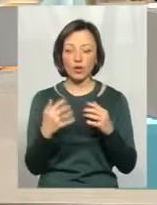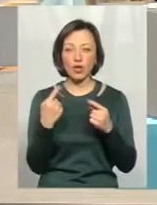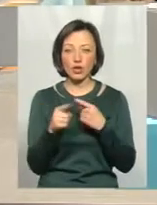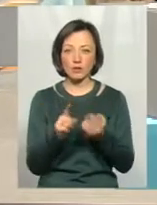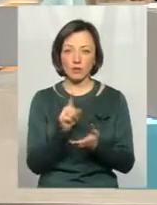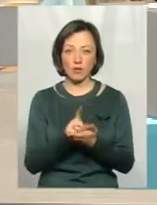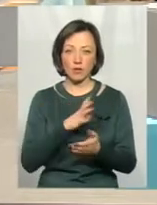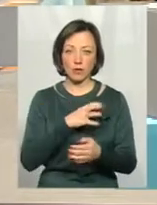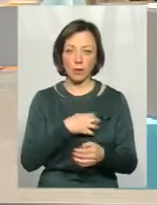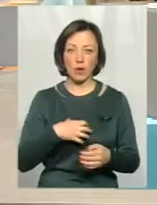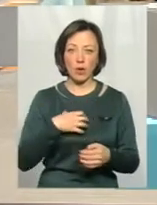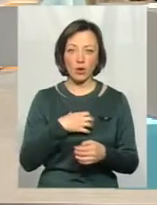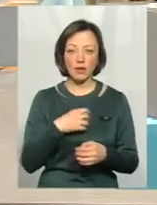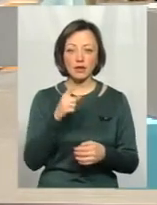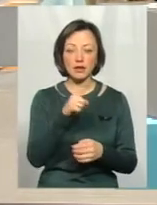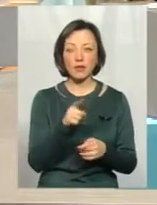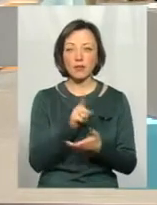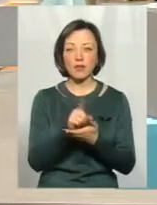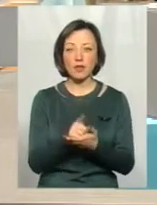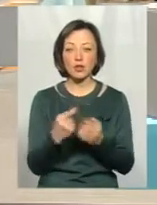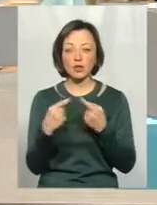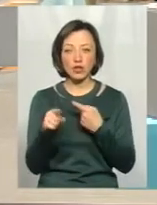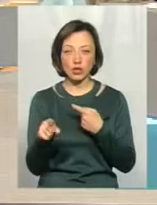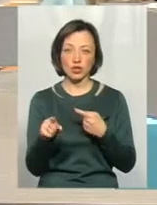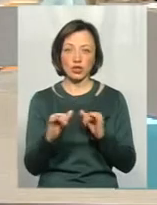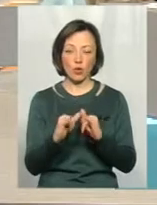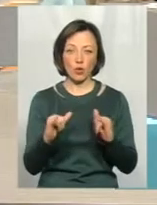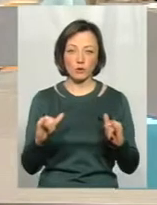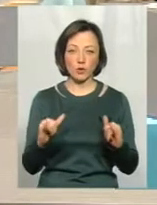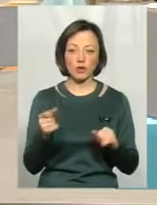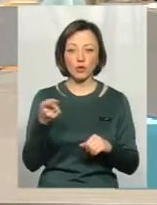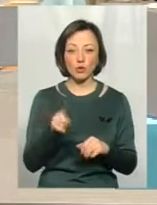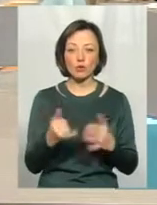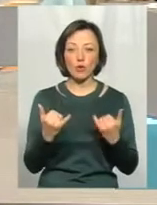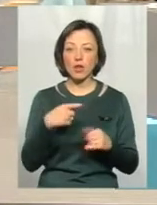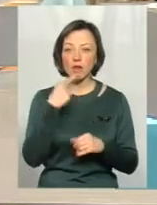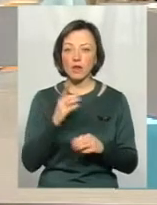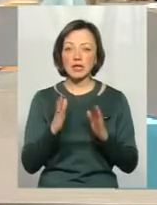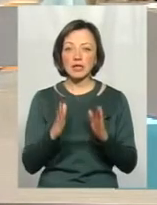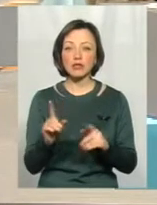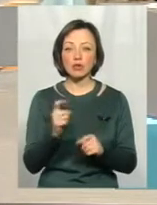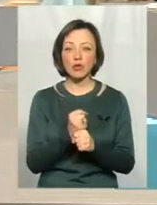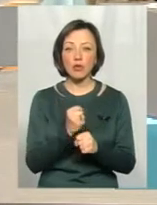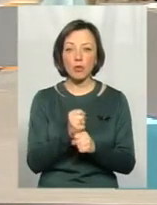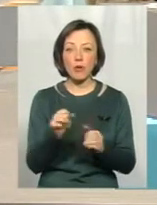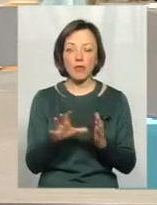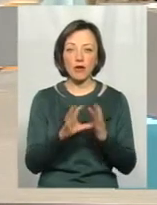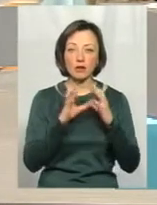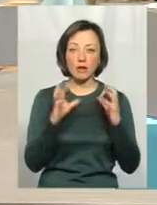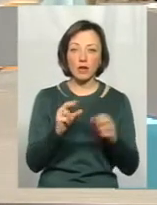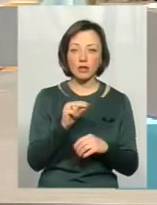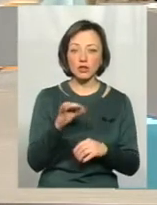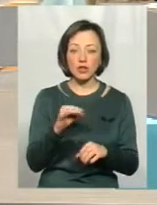повинні бути пріоритети, і в ній сьогодні повинен бути інший розвиток. Тому сьогодні говорити тільки, що він робить в енергозбереженні чи